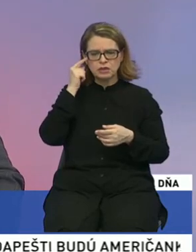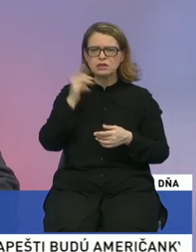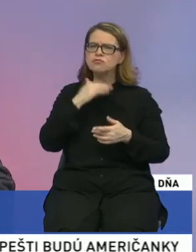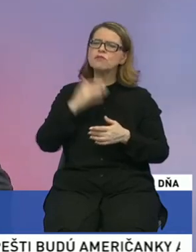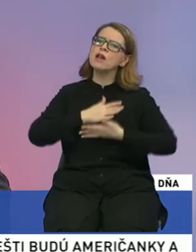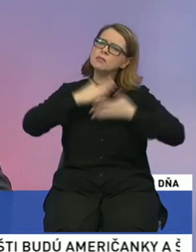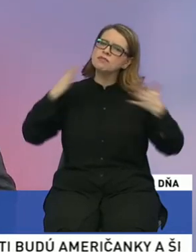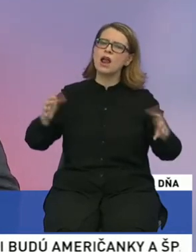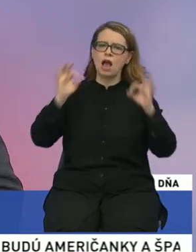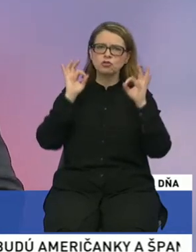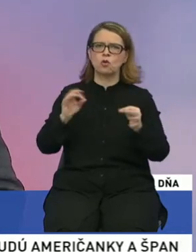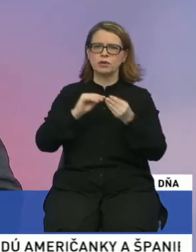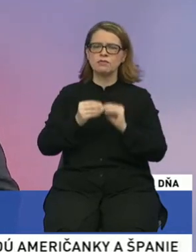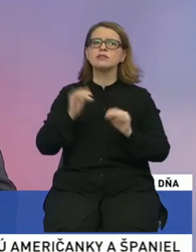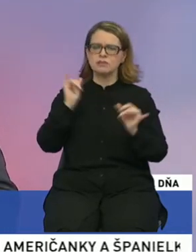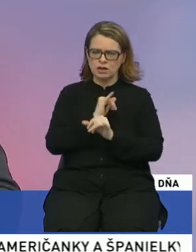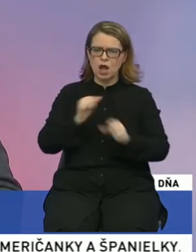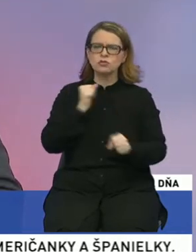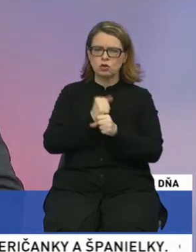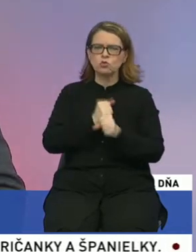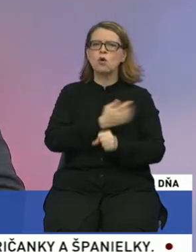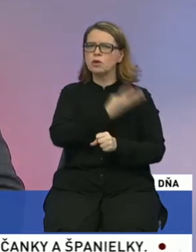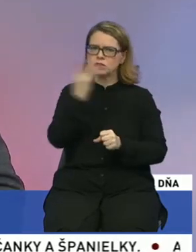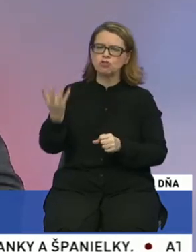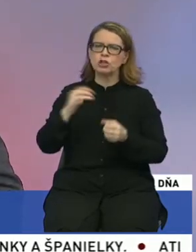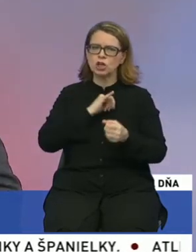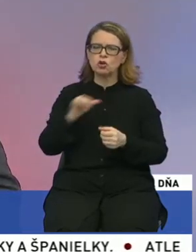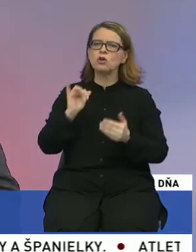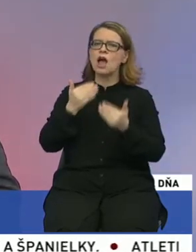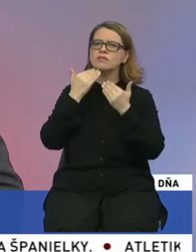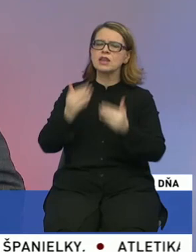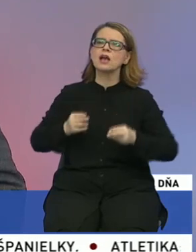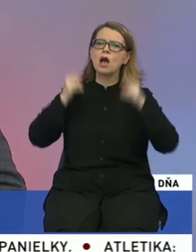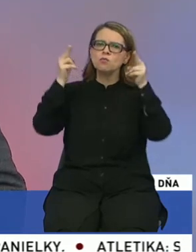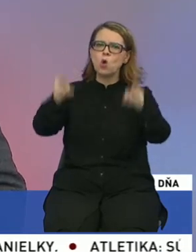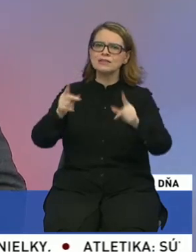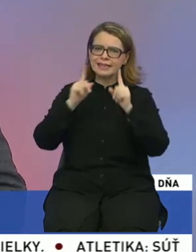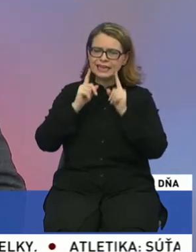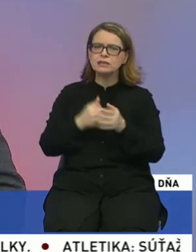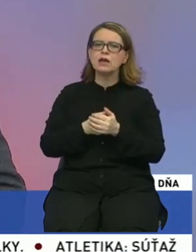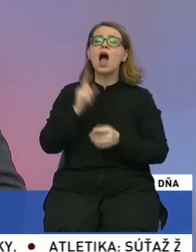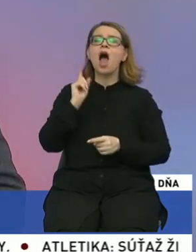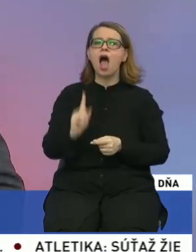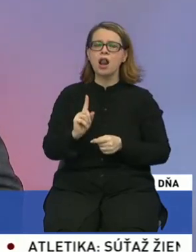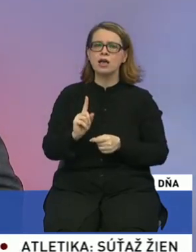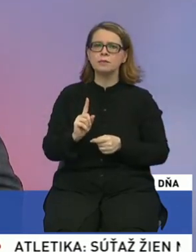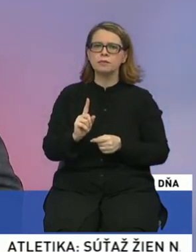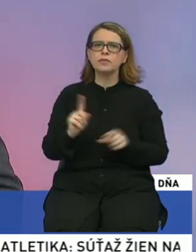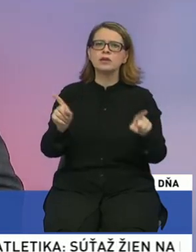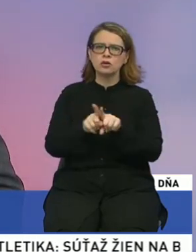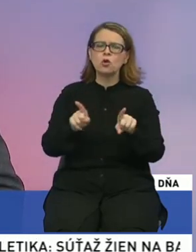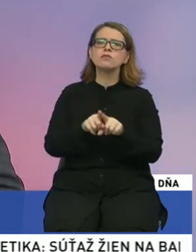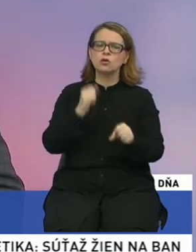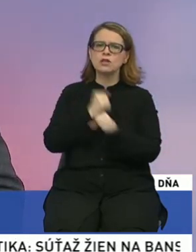veľa dobrých vecí naozaj sa spravilo za tie štyri roky. Aj vďaka Mostu Híd, ale tiež sa veľa